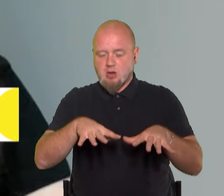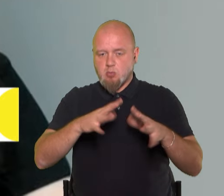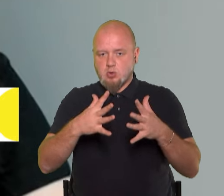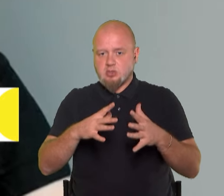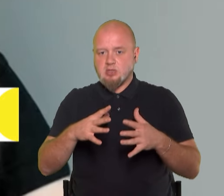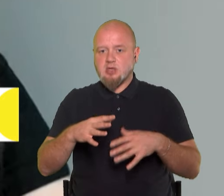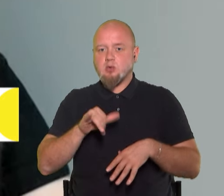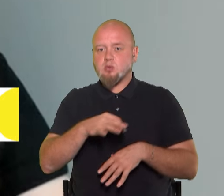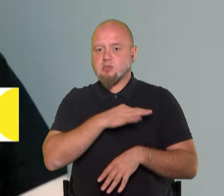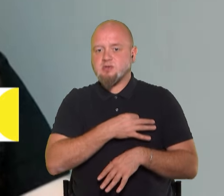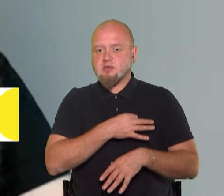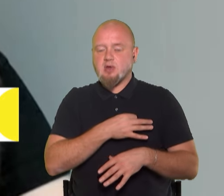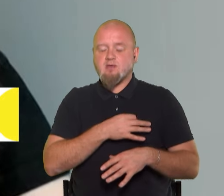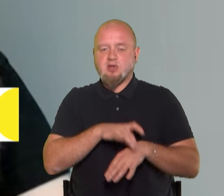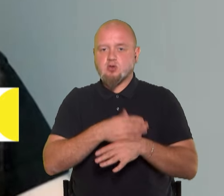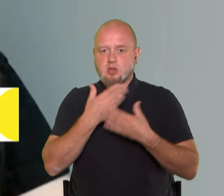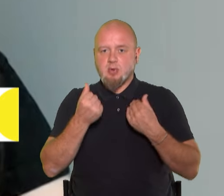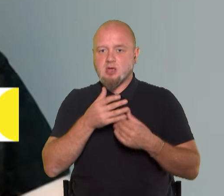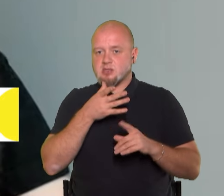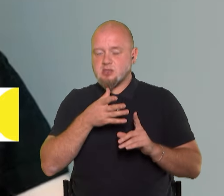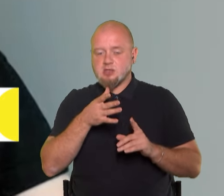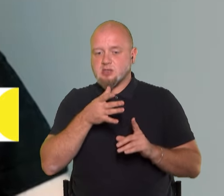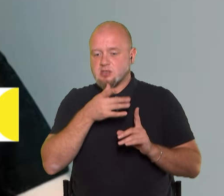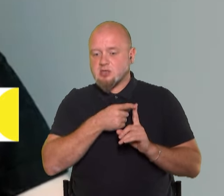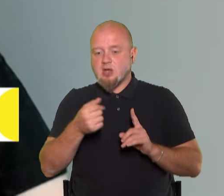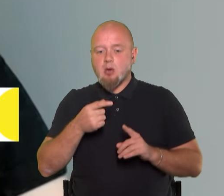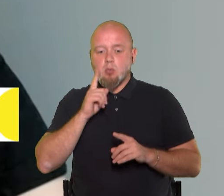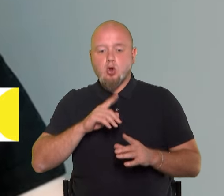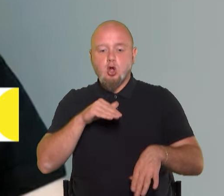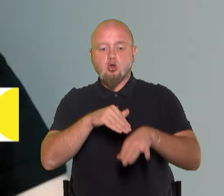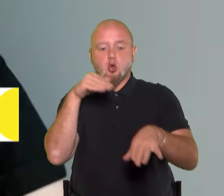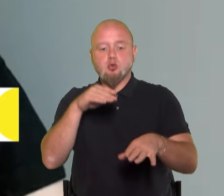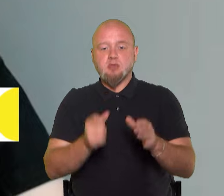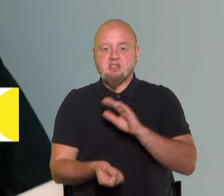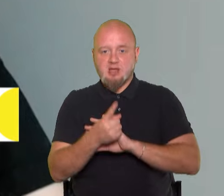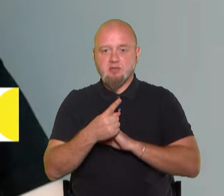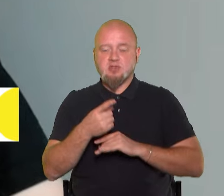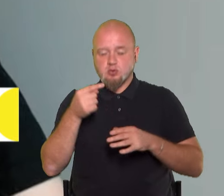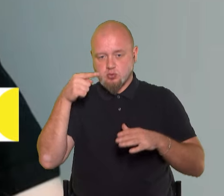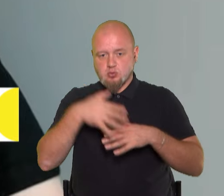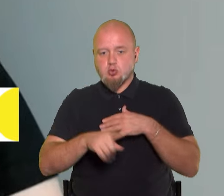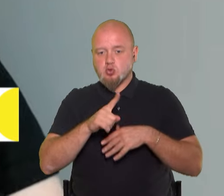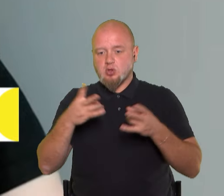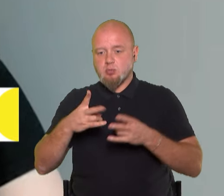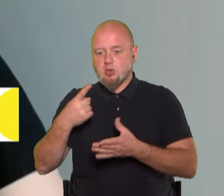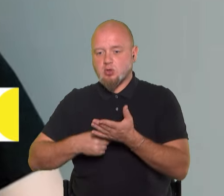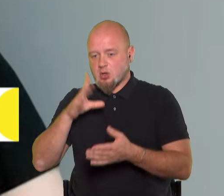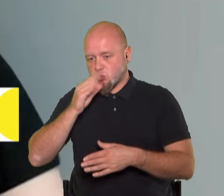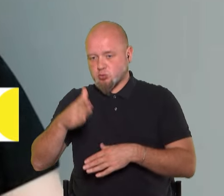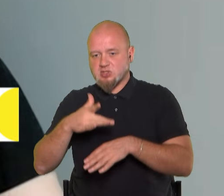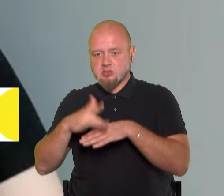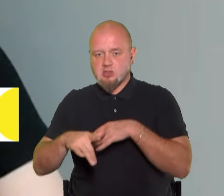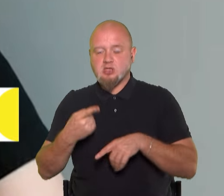час, доки воно з'явиться, доки доступ це з'явиться, зрозуміло, що необхідні дописи можуть бути знищеними. Тому в таких